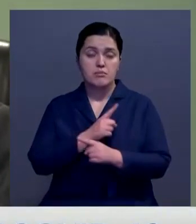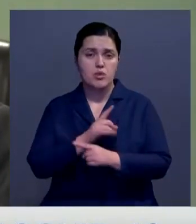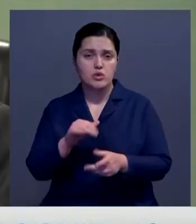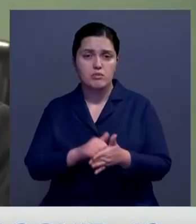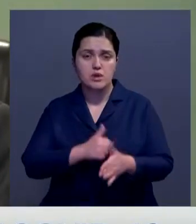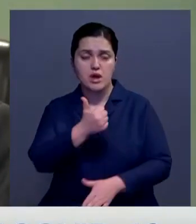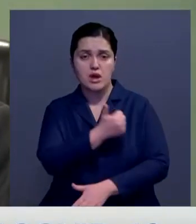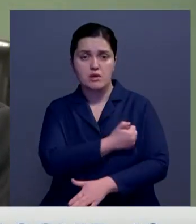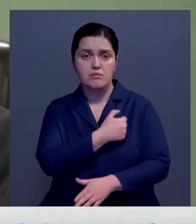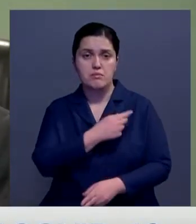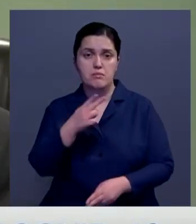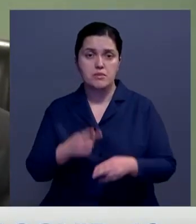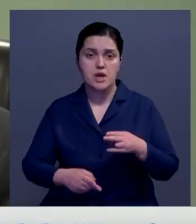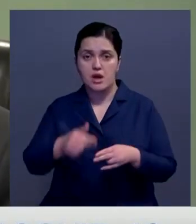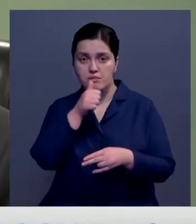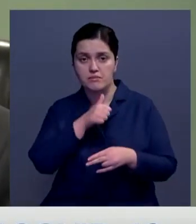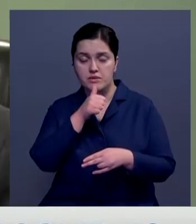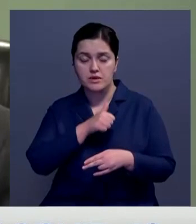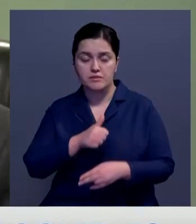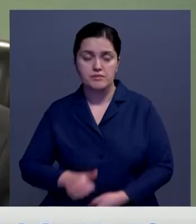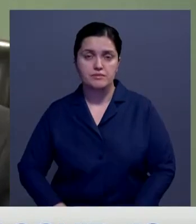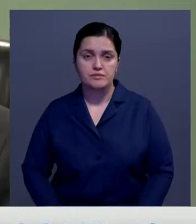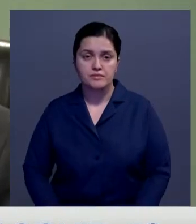препаратом, то мы прекращаем испытание вакцины.